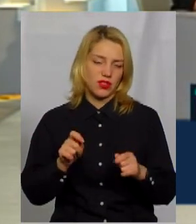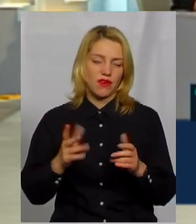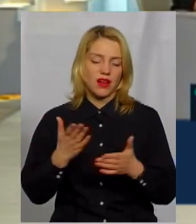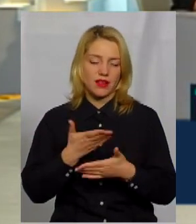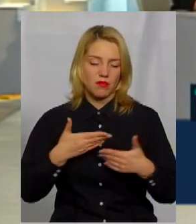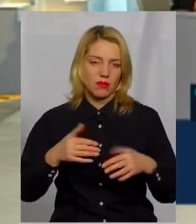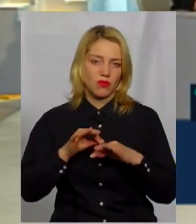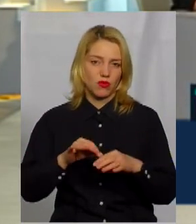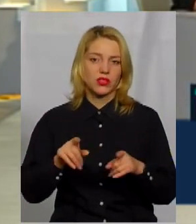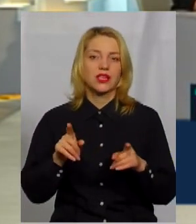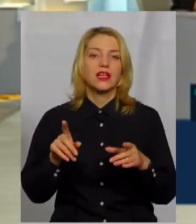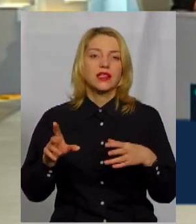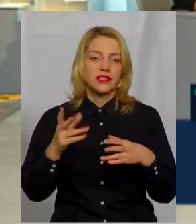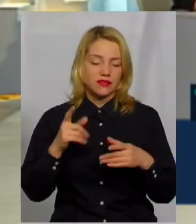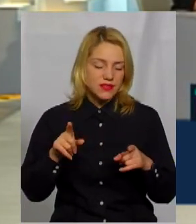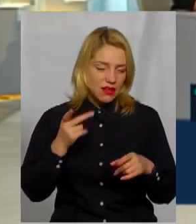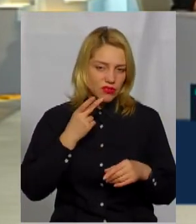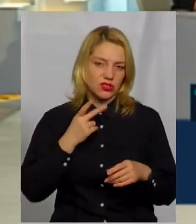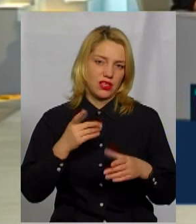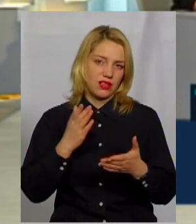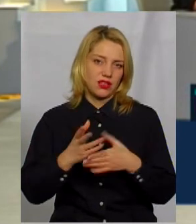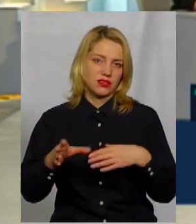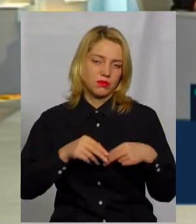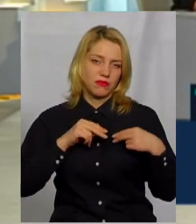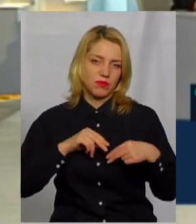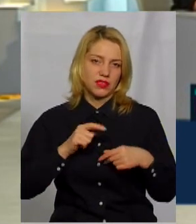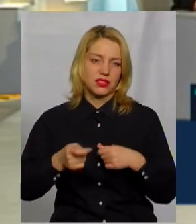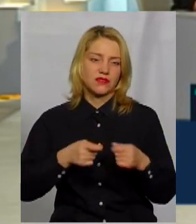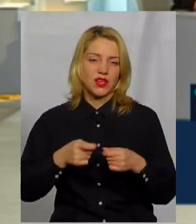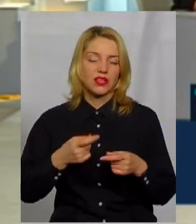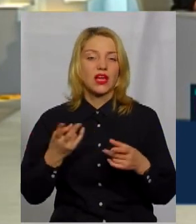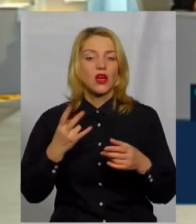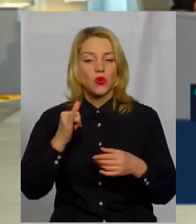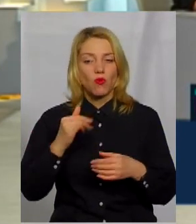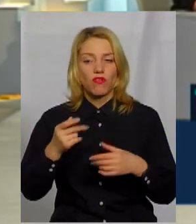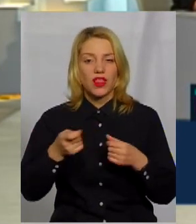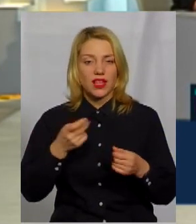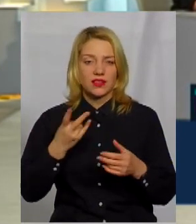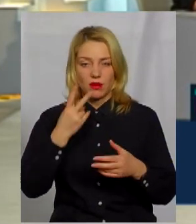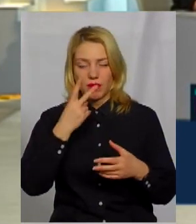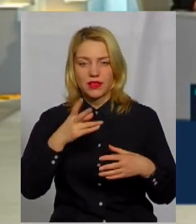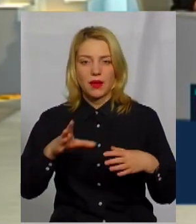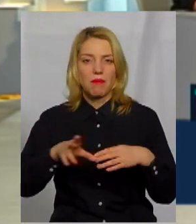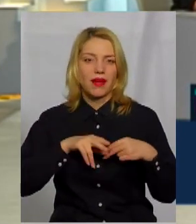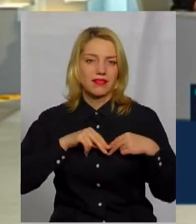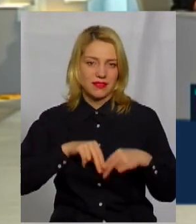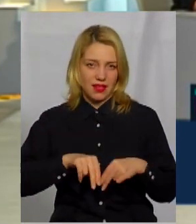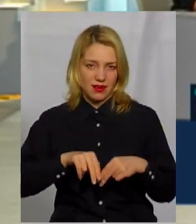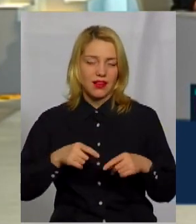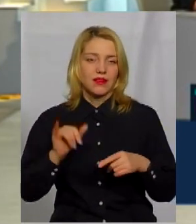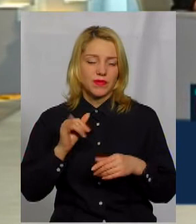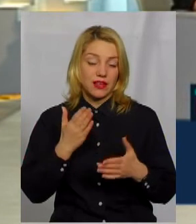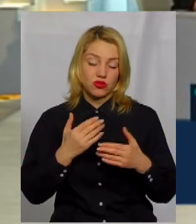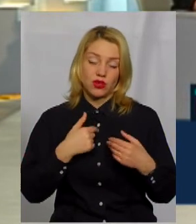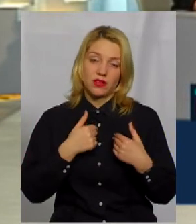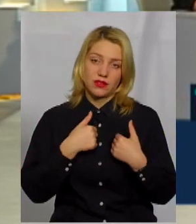так чи інакше ти співпрацюєш з владою. І у владі потрібно бачити партнера, тому що ти розумієш, що і ти даєш щось владі, і